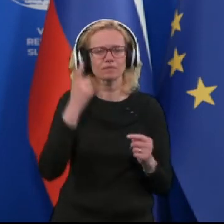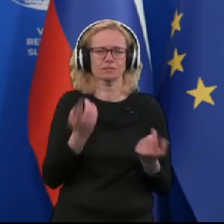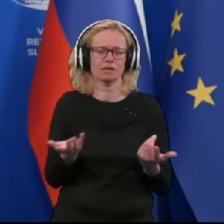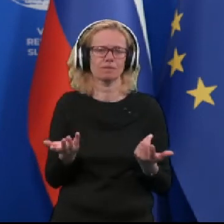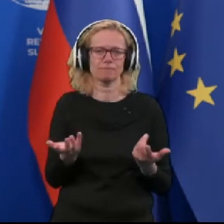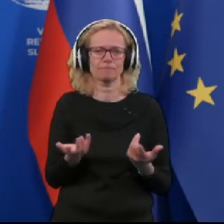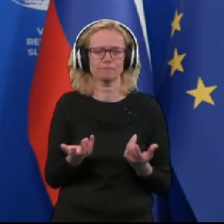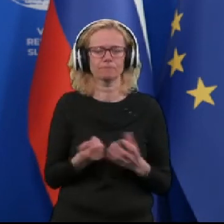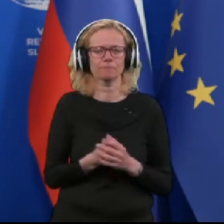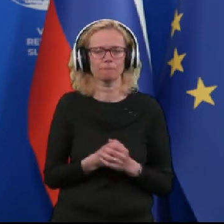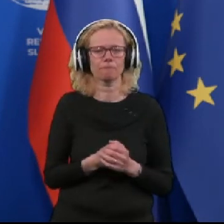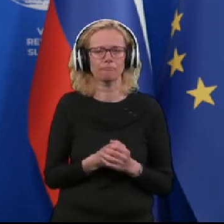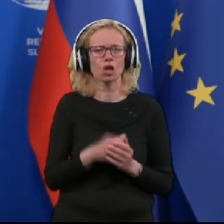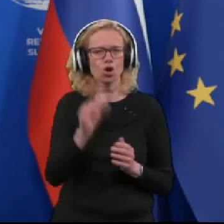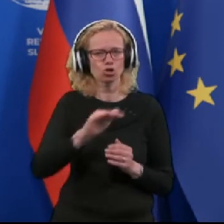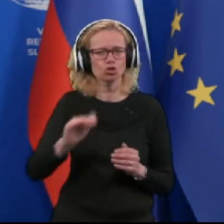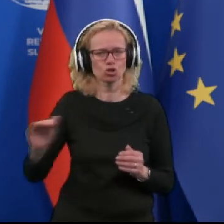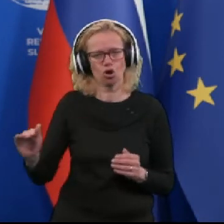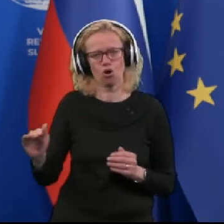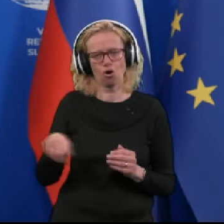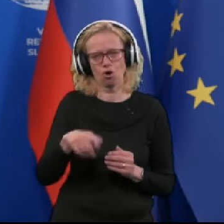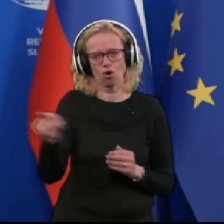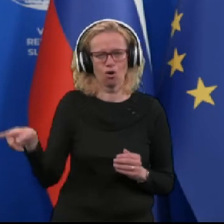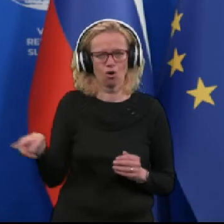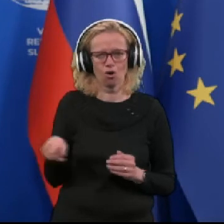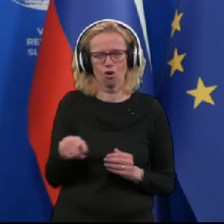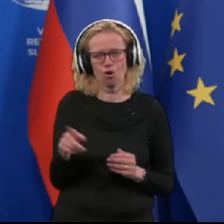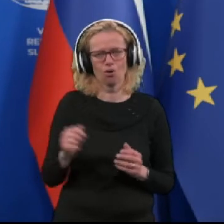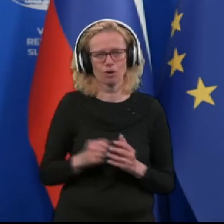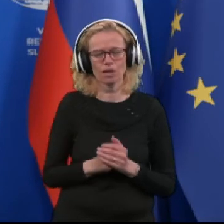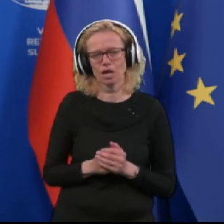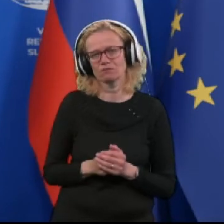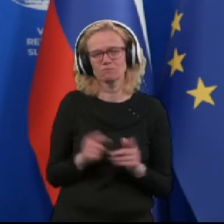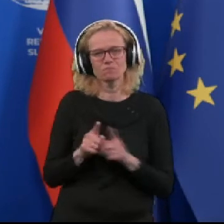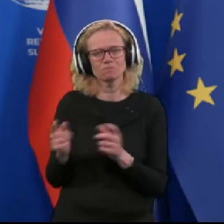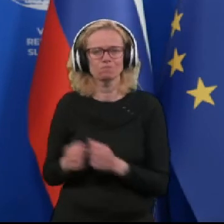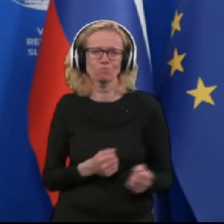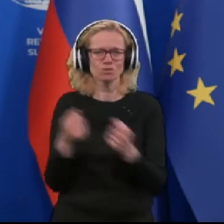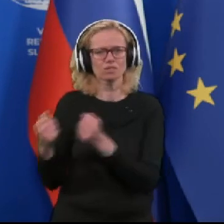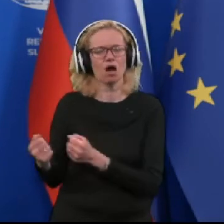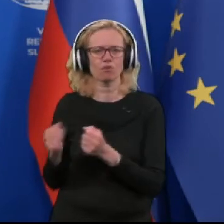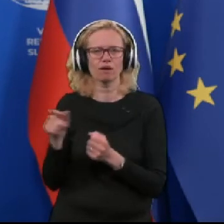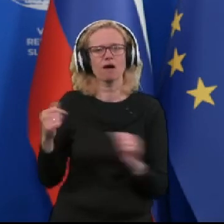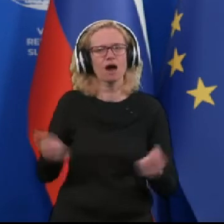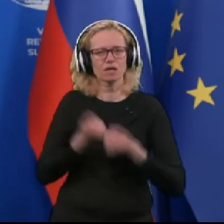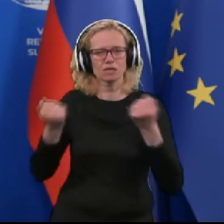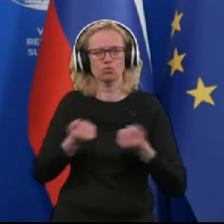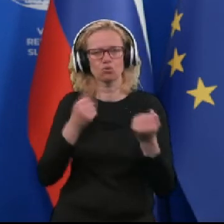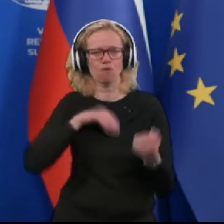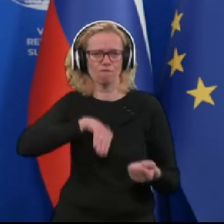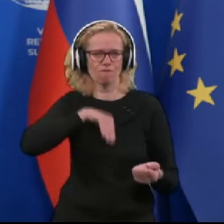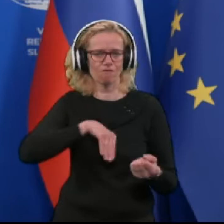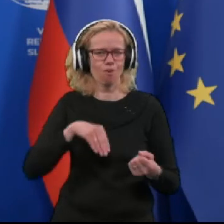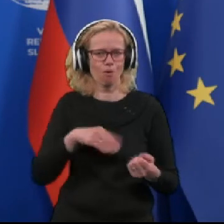otroke v končni fazi postavlja v neko aktivno vlogo pri soočenju